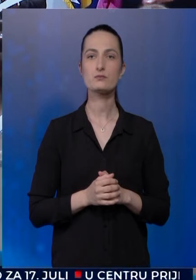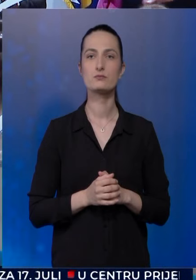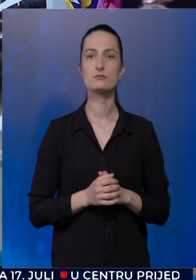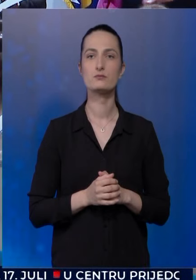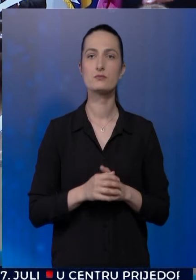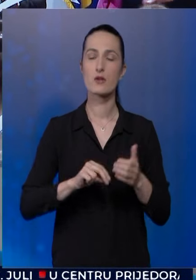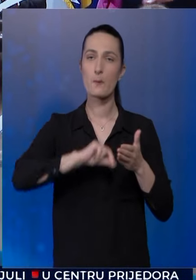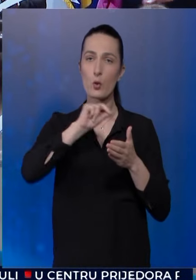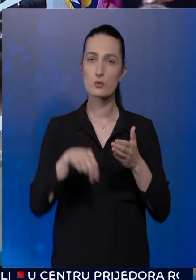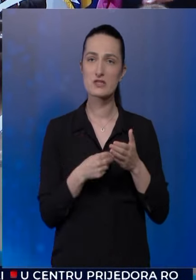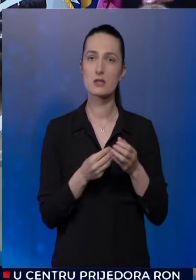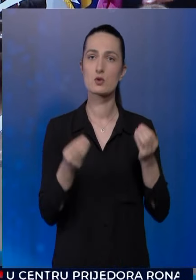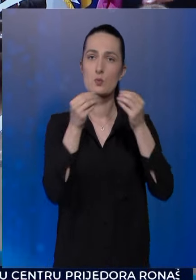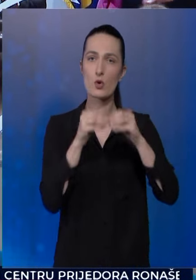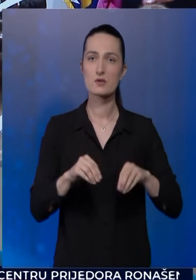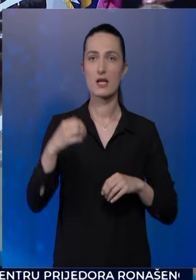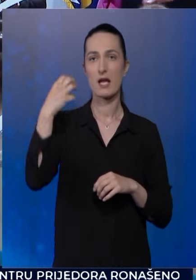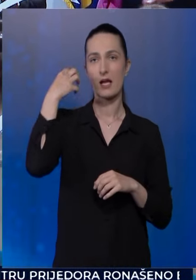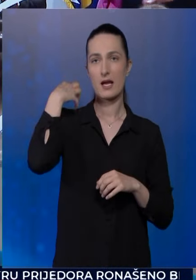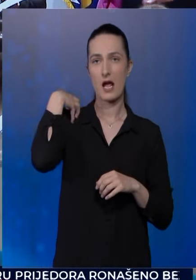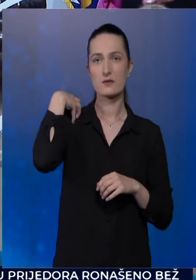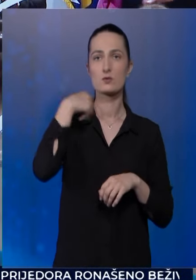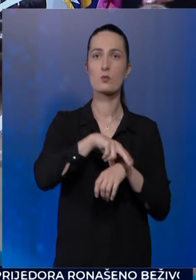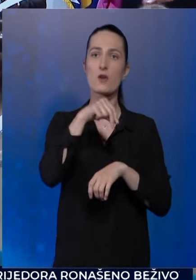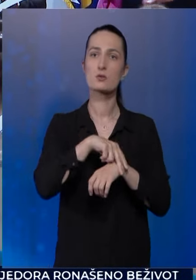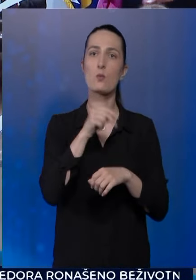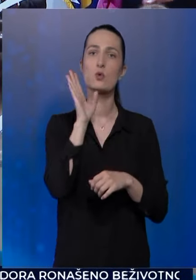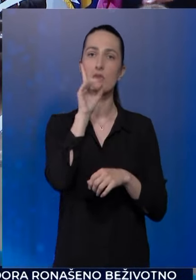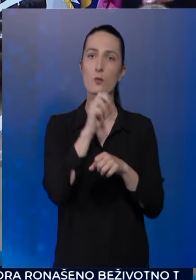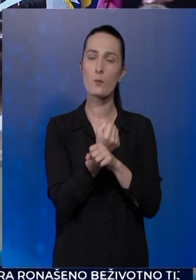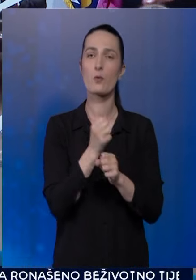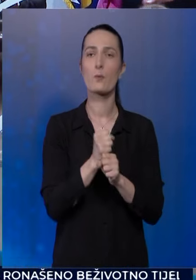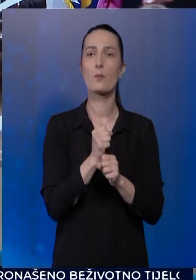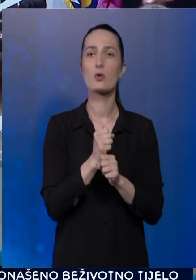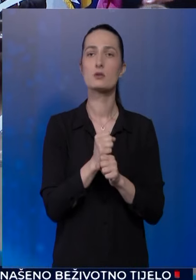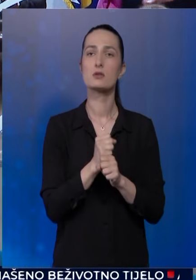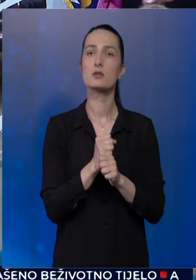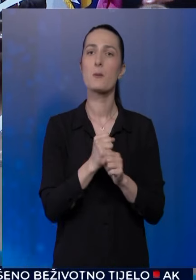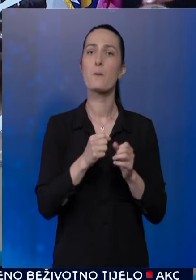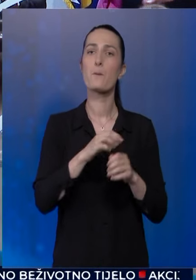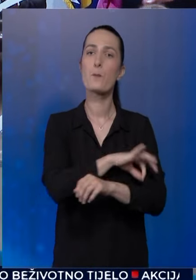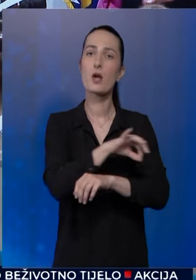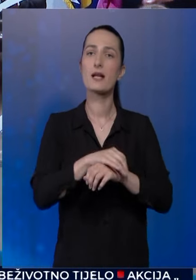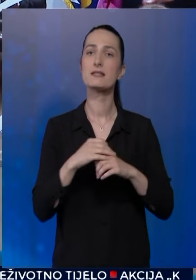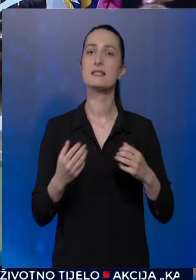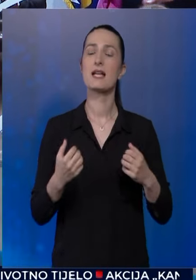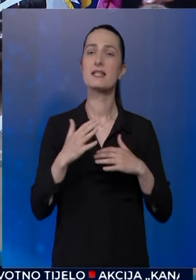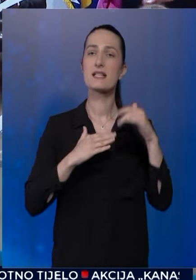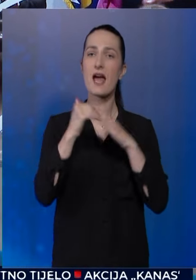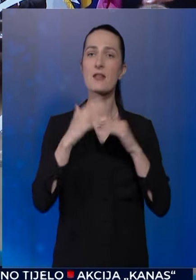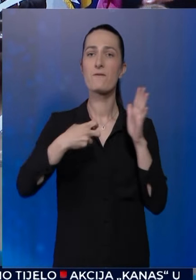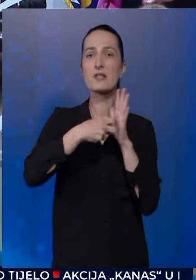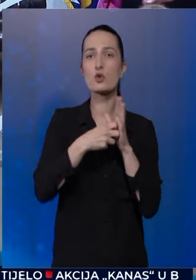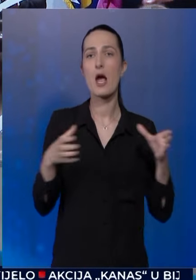Potpisivanjem sporazuma sa Kraljevinom Švedskom, Bosna i Hercegovina će provesti projekat izgradnje